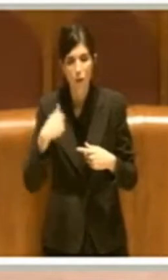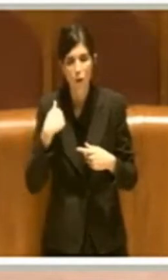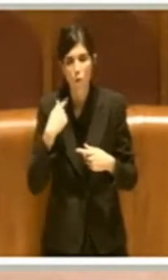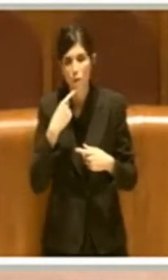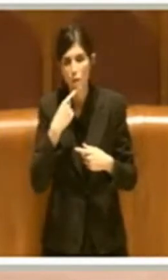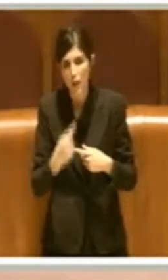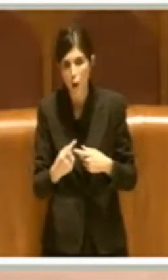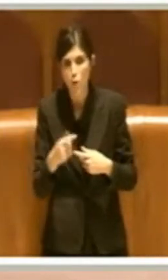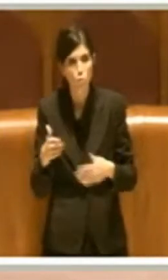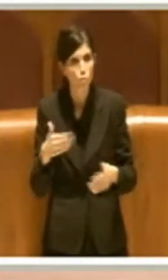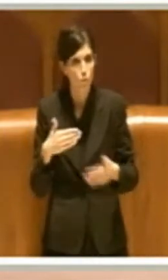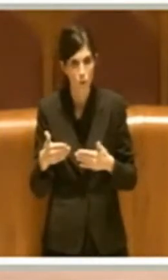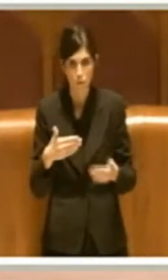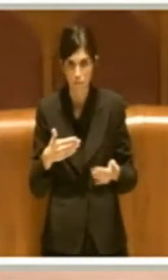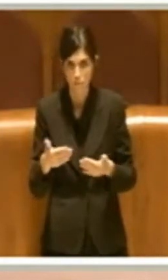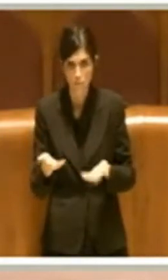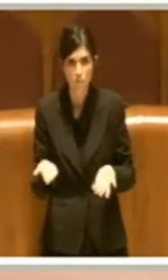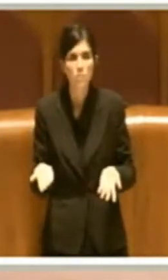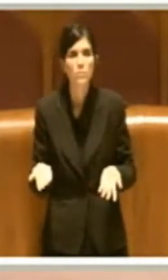subito.